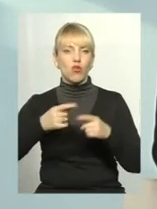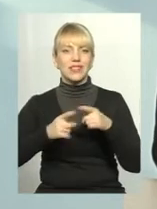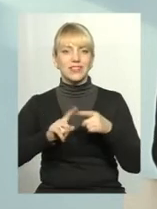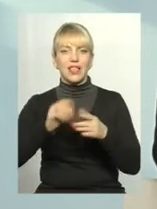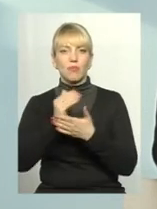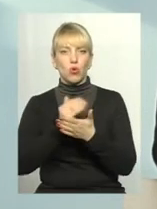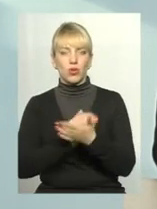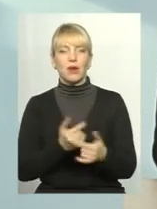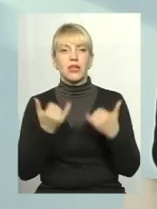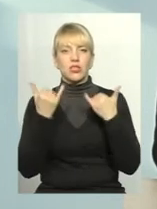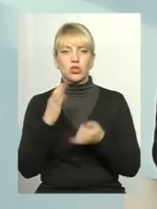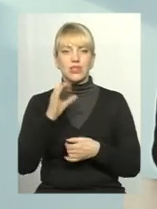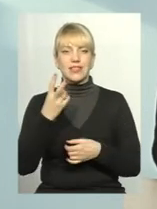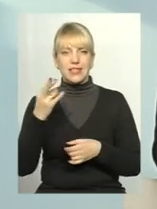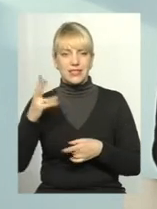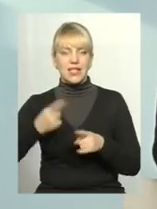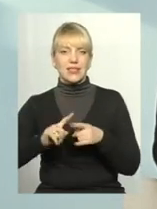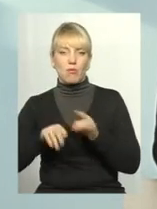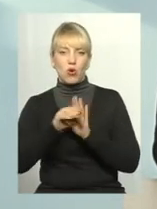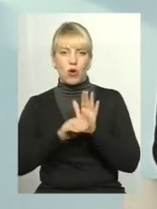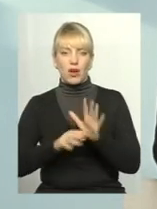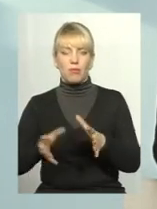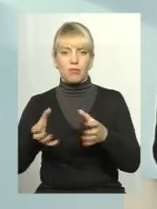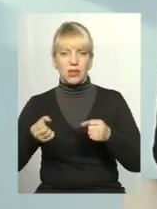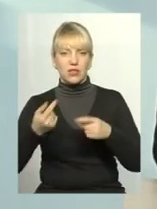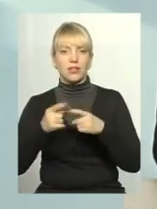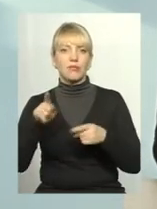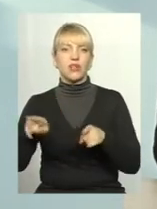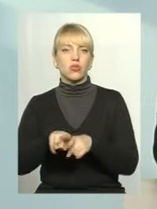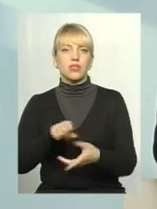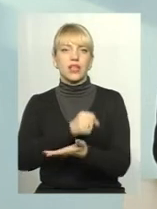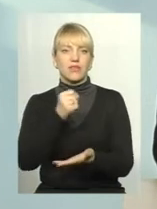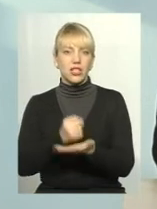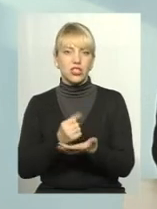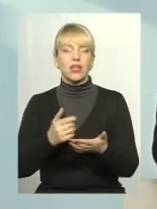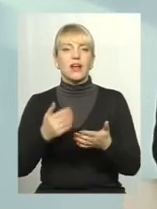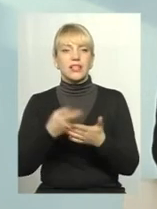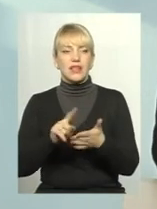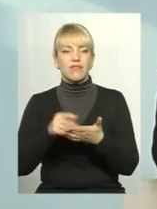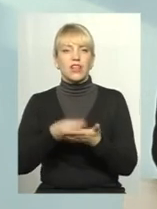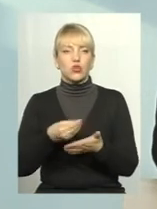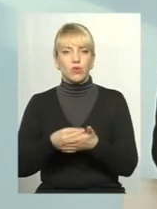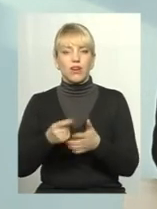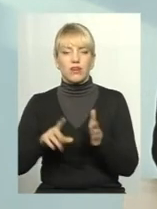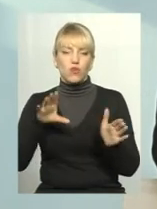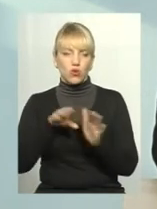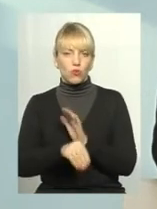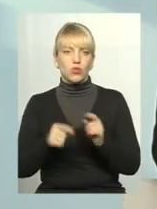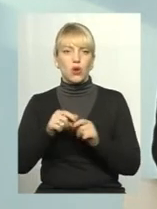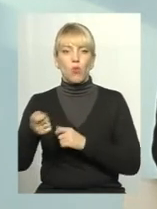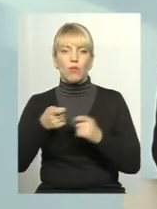Сьогодні на сесії ця програма прийнята. Там теж закладено оці фінансування. Воно узгоджено із управлінням